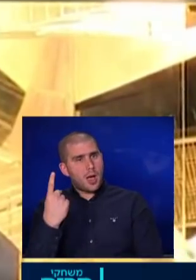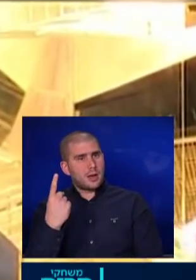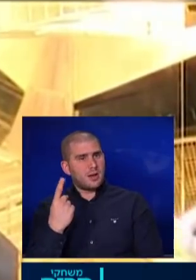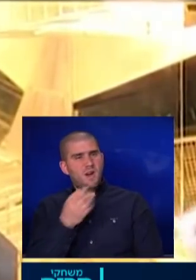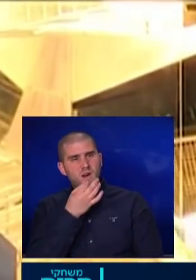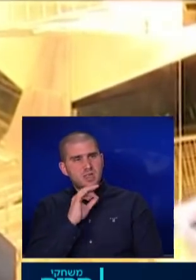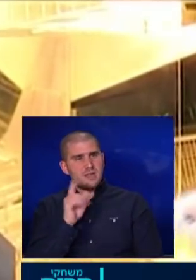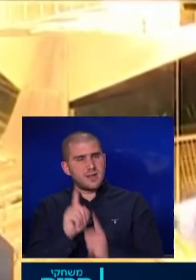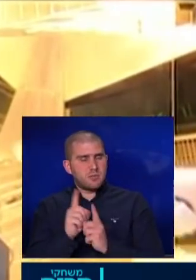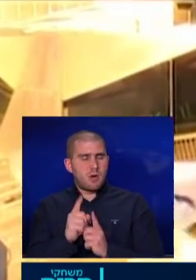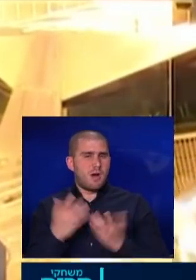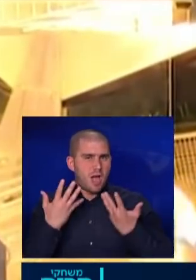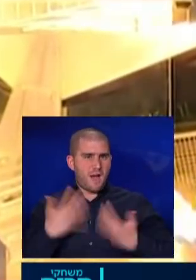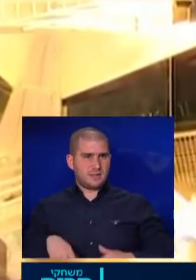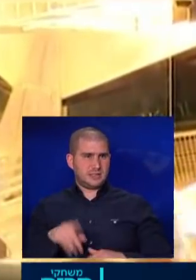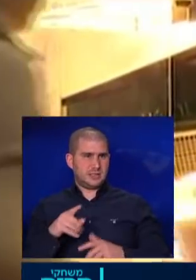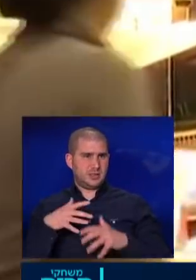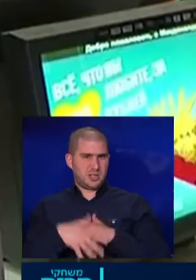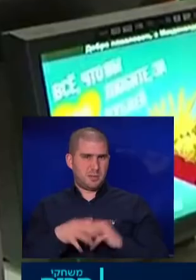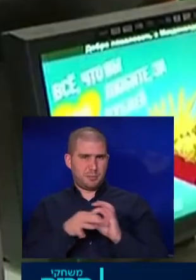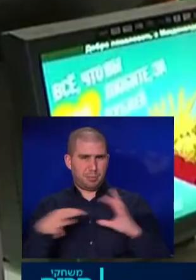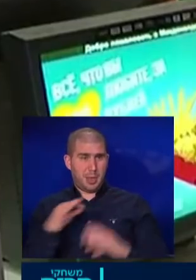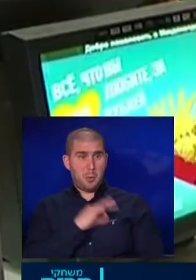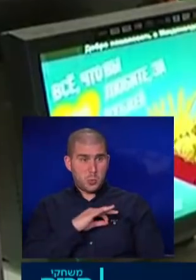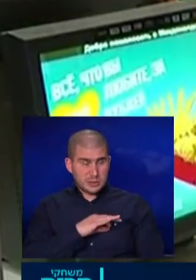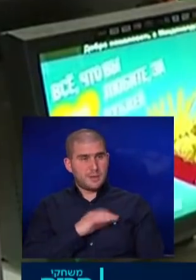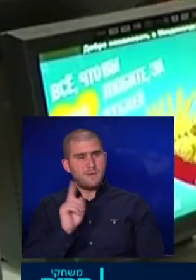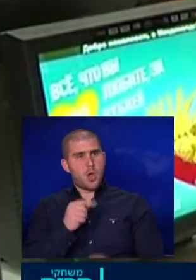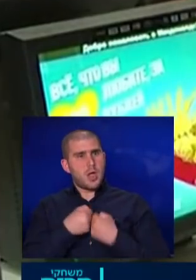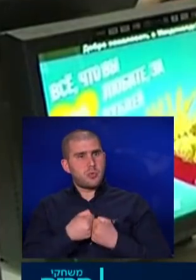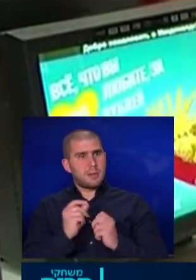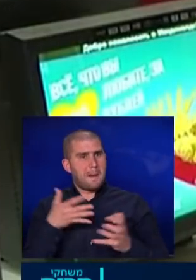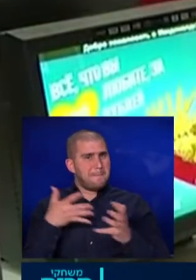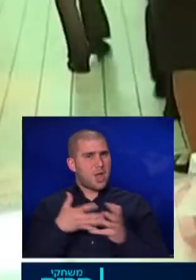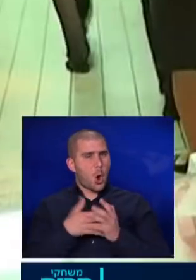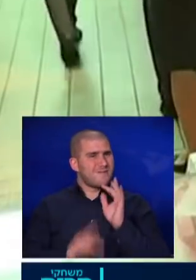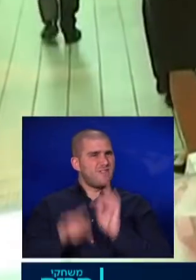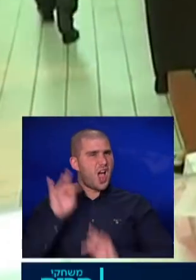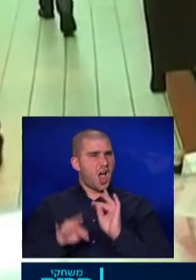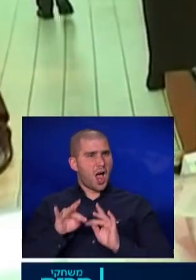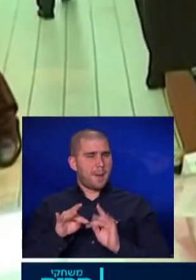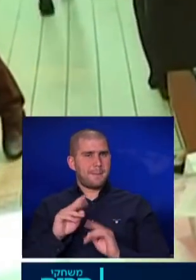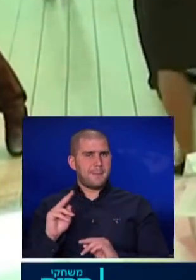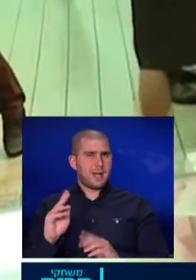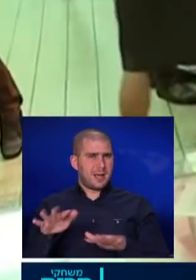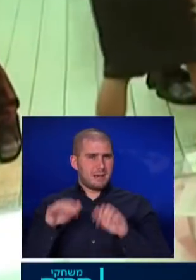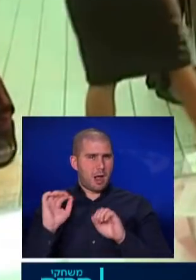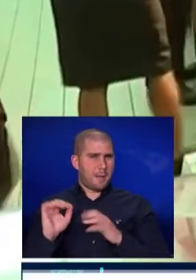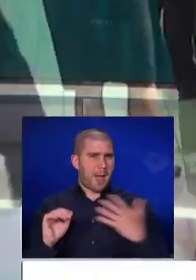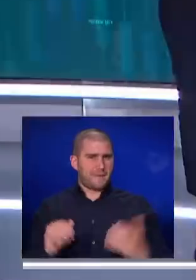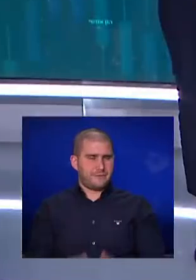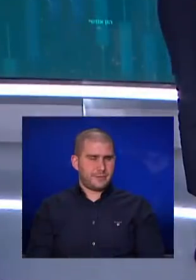יהיה נכון יותר לסט בהפסדים שתגרום היציאה מרוסיה מאשר להתמודד עם ביקורת וחרמות מהקהל המערבי